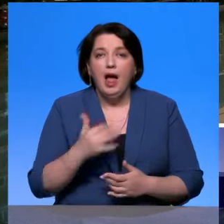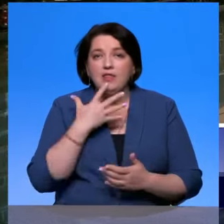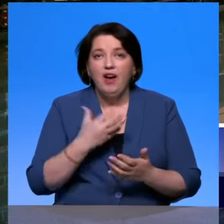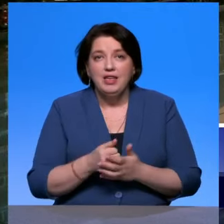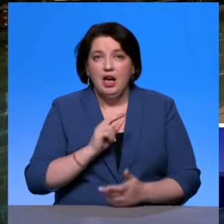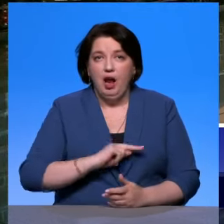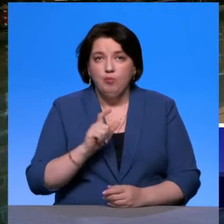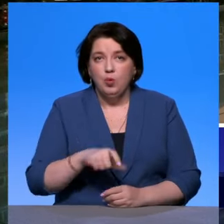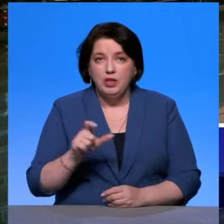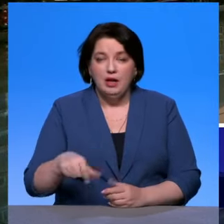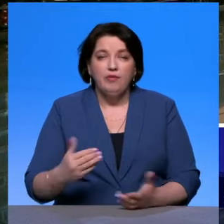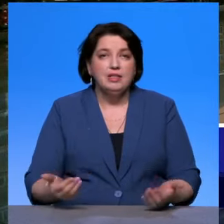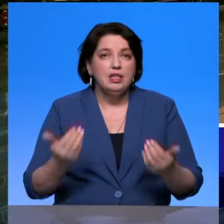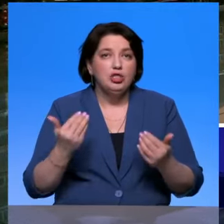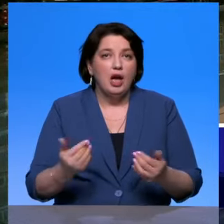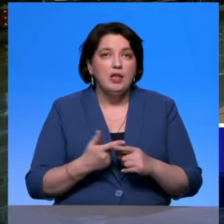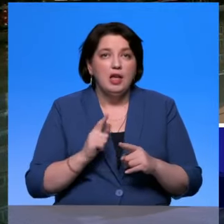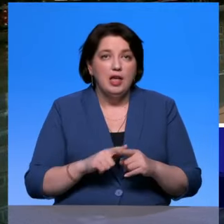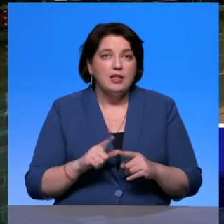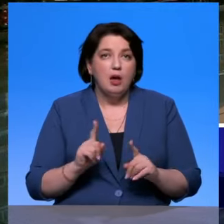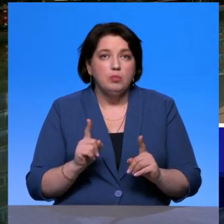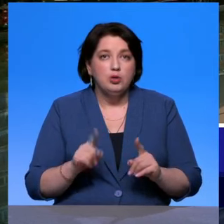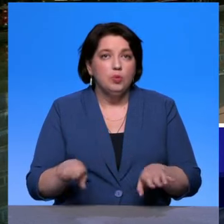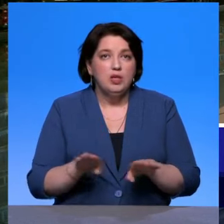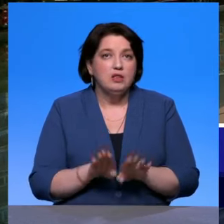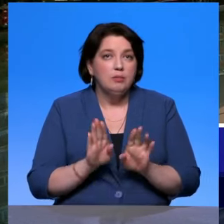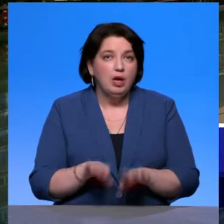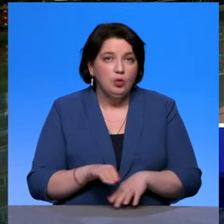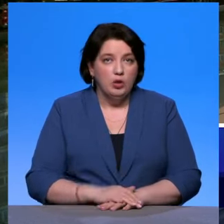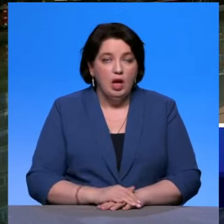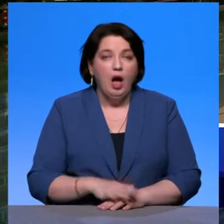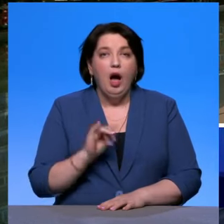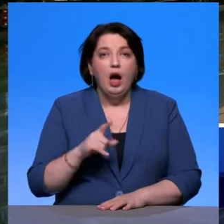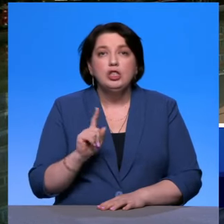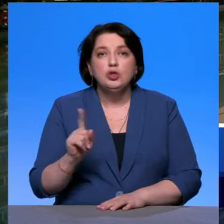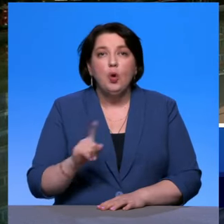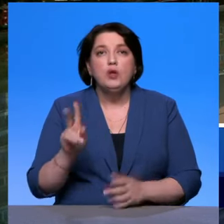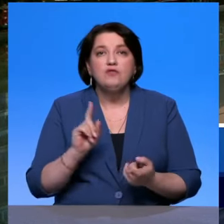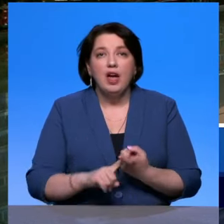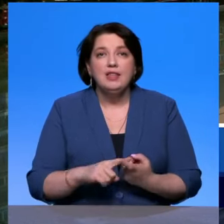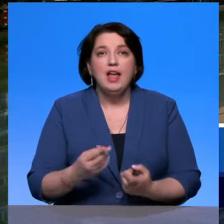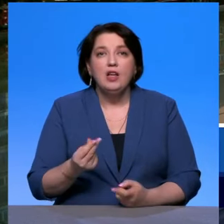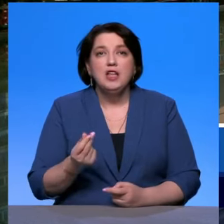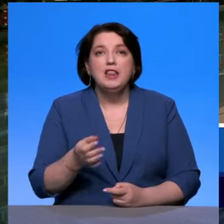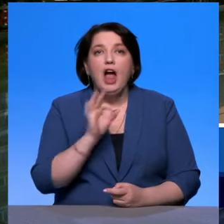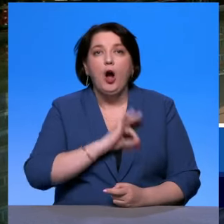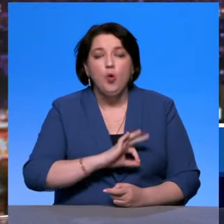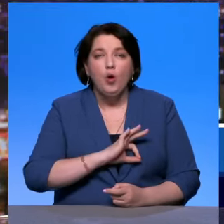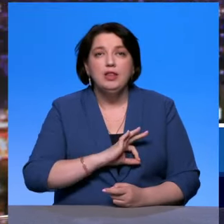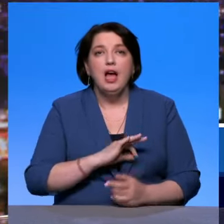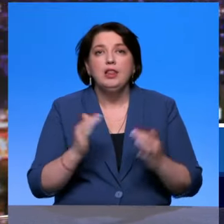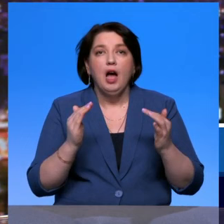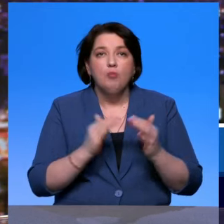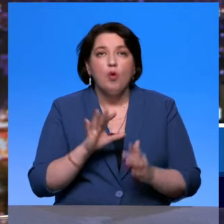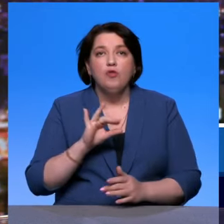Здравствуйте. Это не практикуется. А что касается доходных домов и социального жилья, это